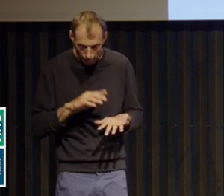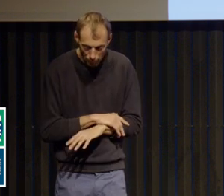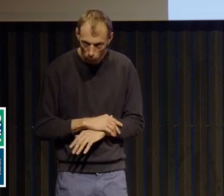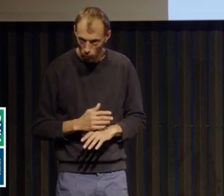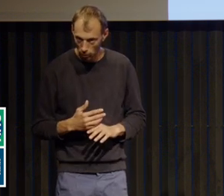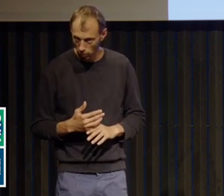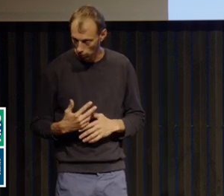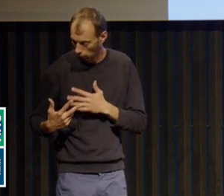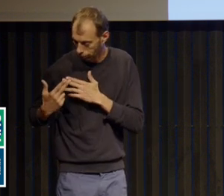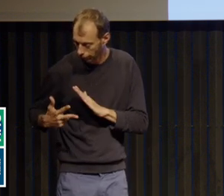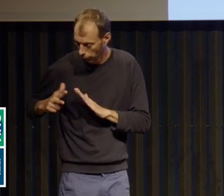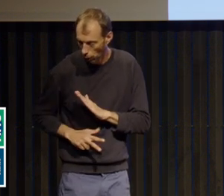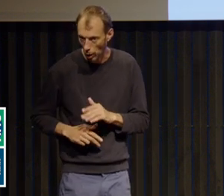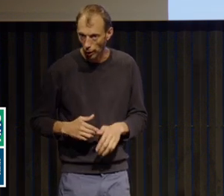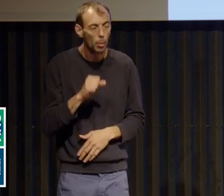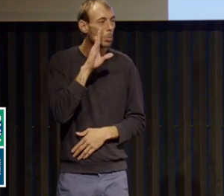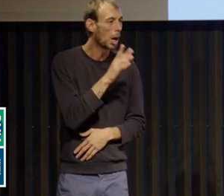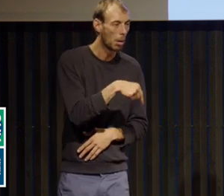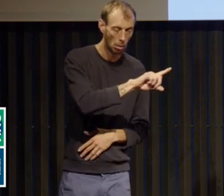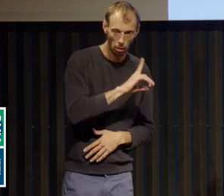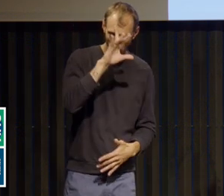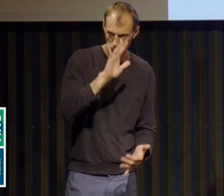parents ne s'en aperçoivent pas, il ne se passe